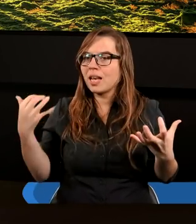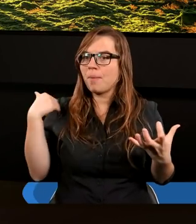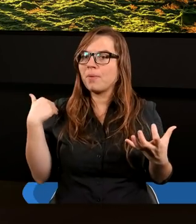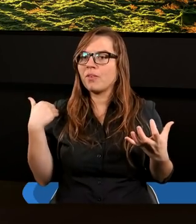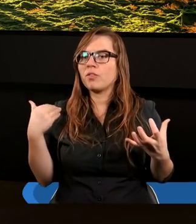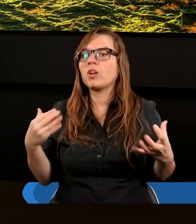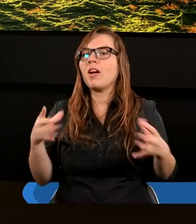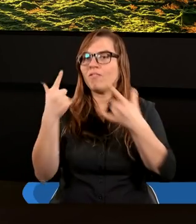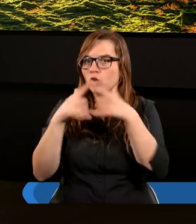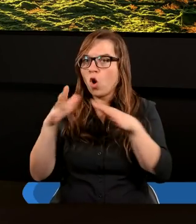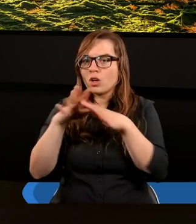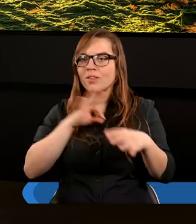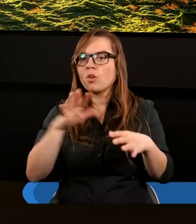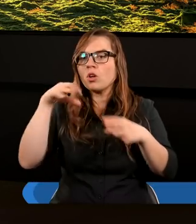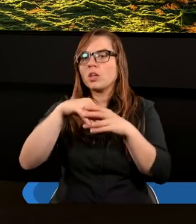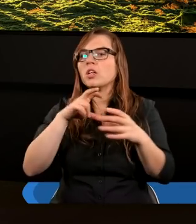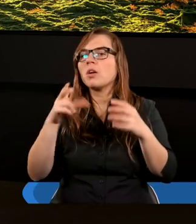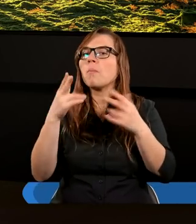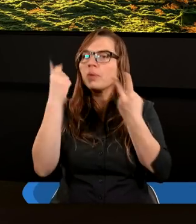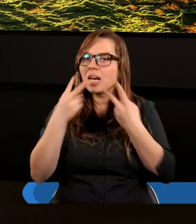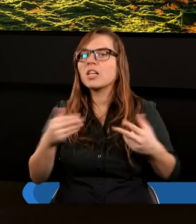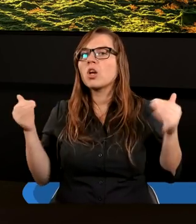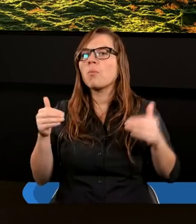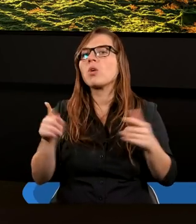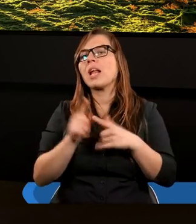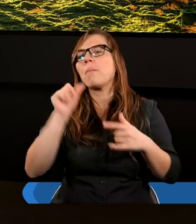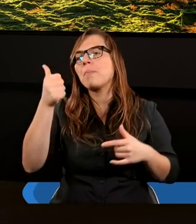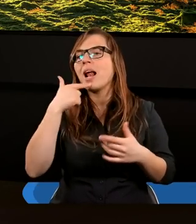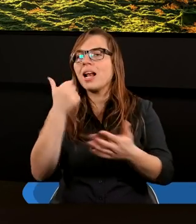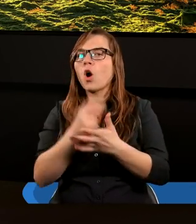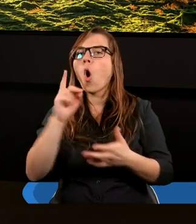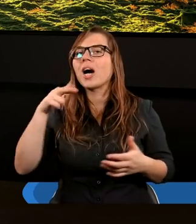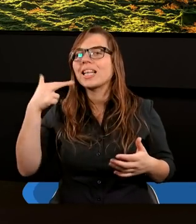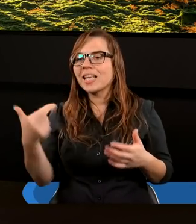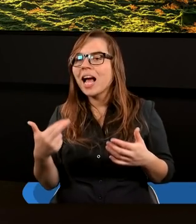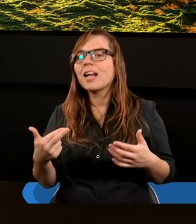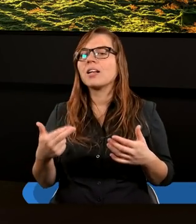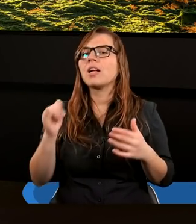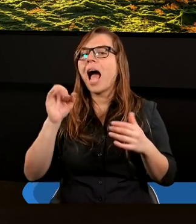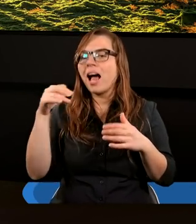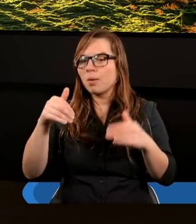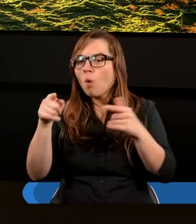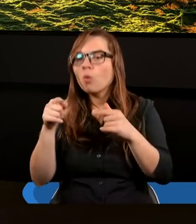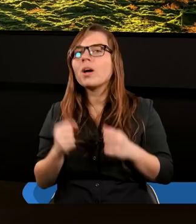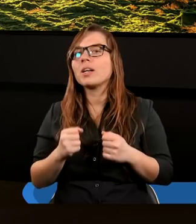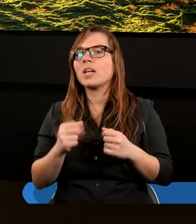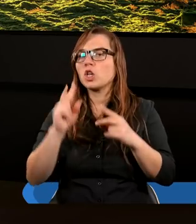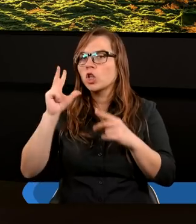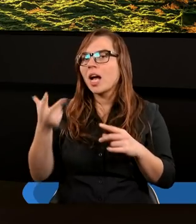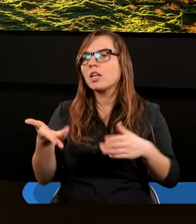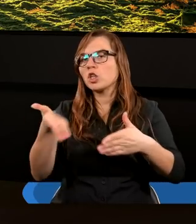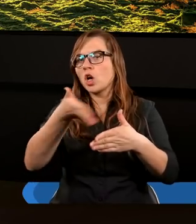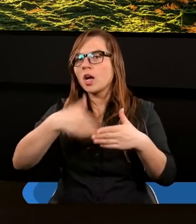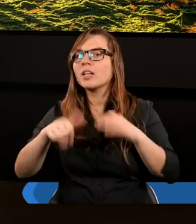w swoim kościele? Przeczytajmy może tekst z pierwszego listu do Koryntian. Asiu, jakbyś mogła. Trzeci